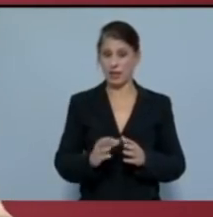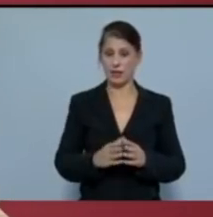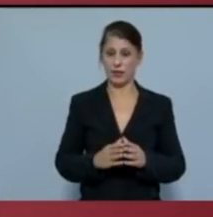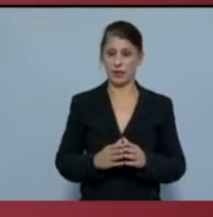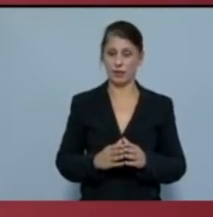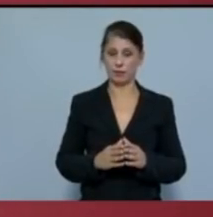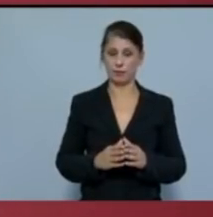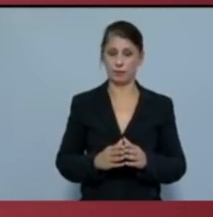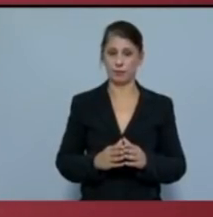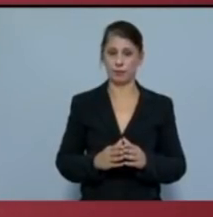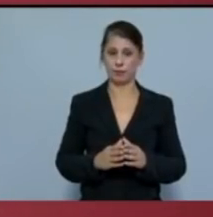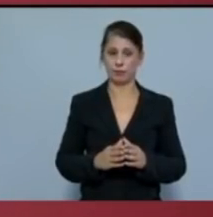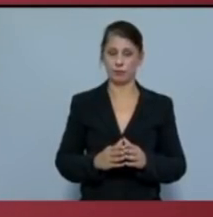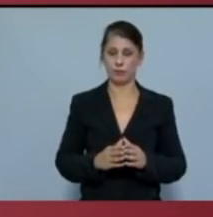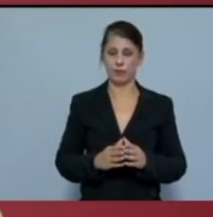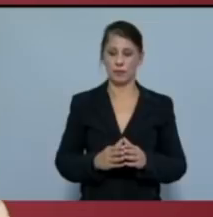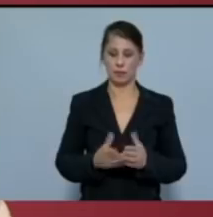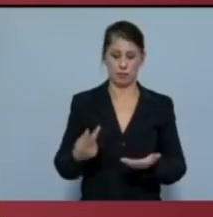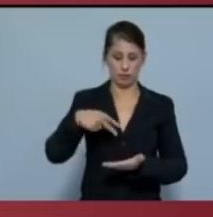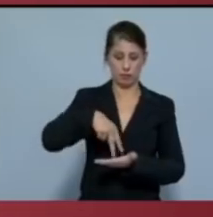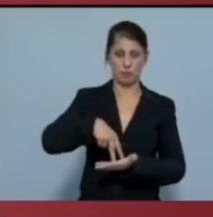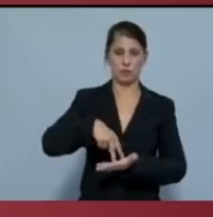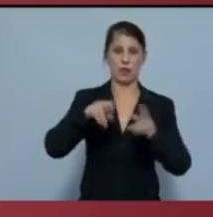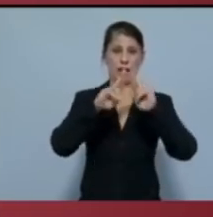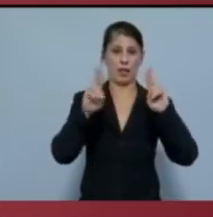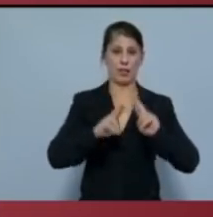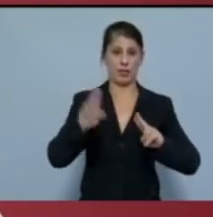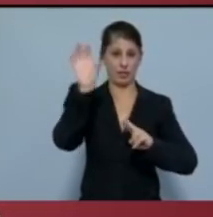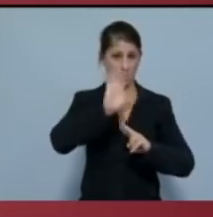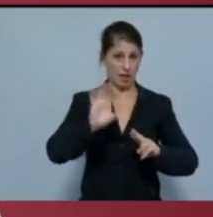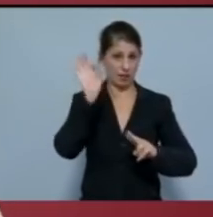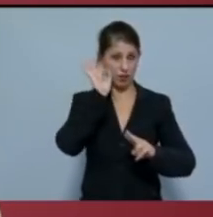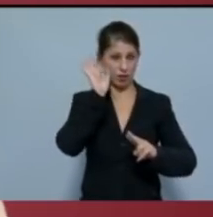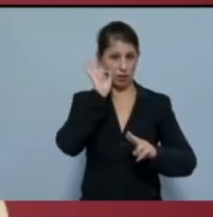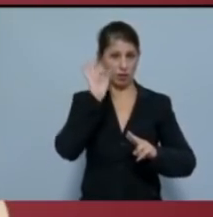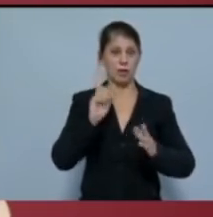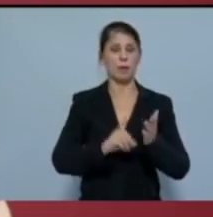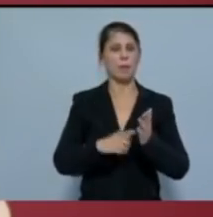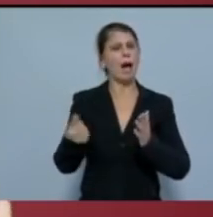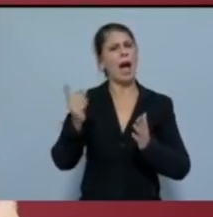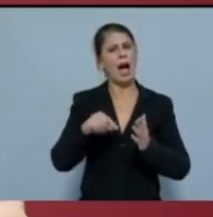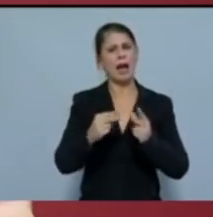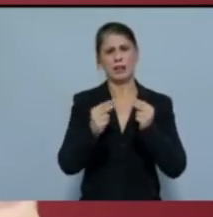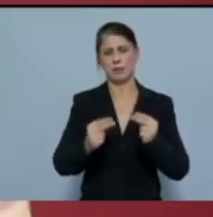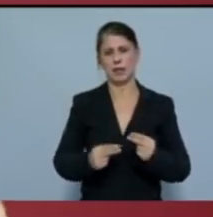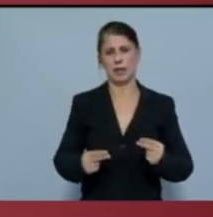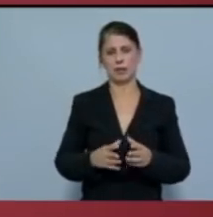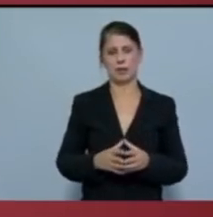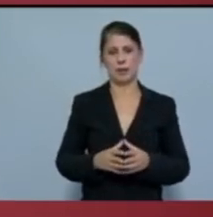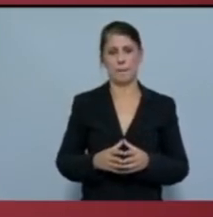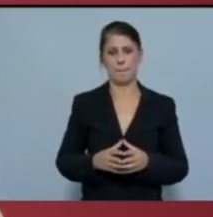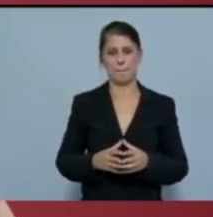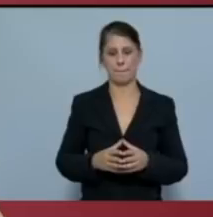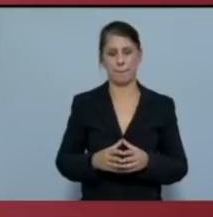εξαγγελίες από το βήμα της ΔΕΘ προσφέρονται να βγουν και ορισμένα άλλα συμπεράσματα. Και